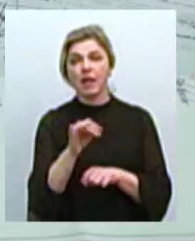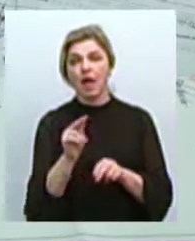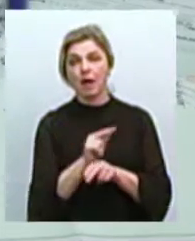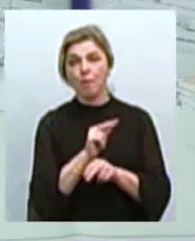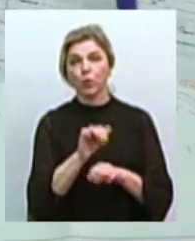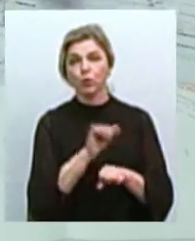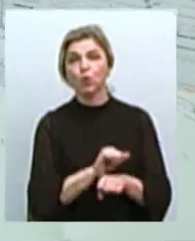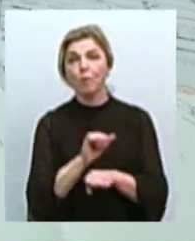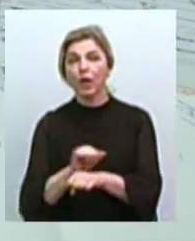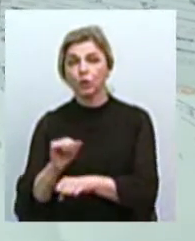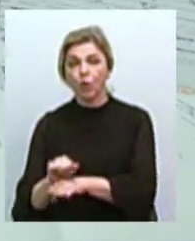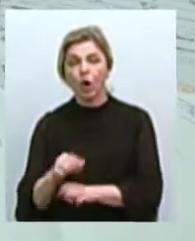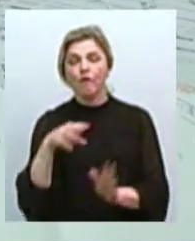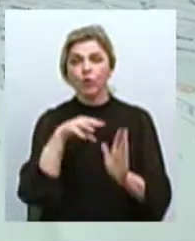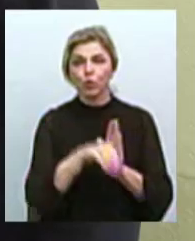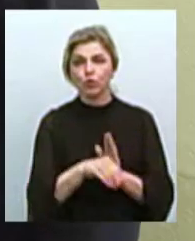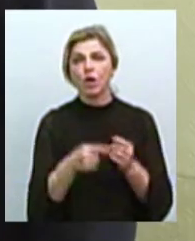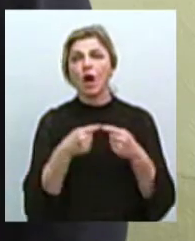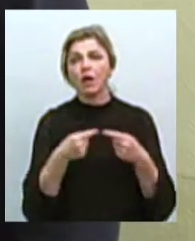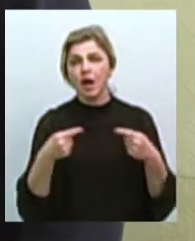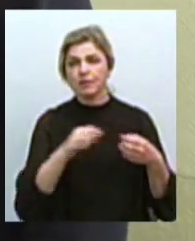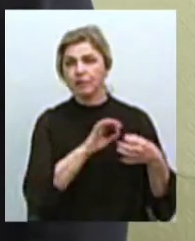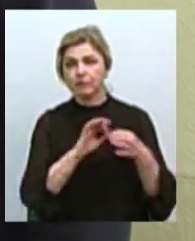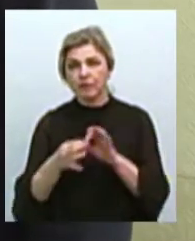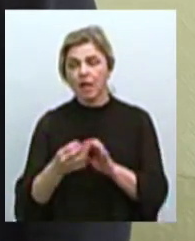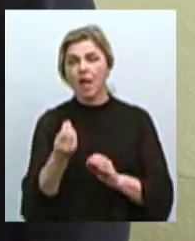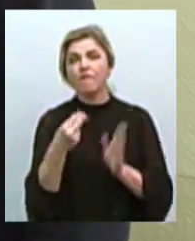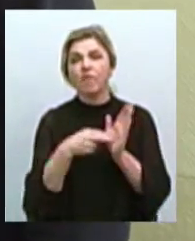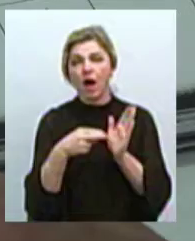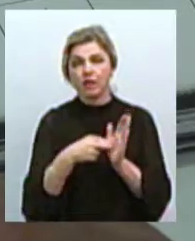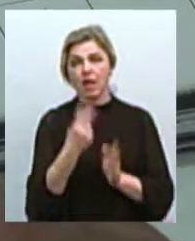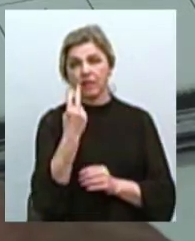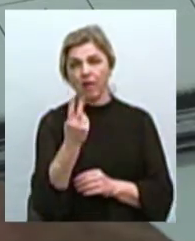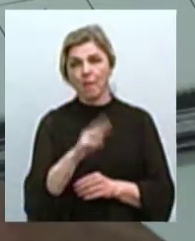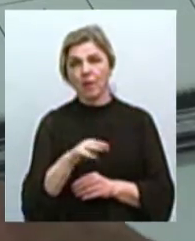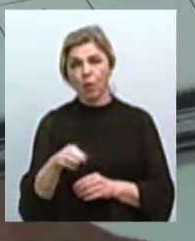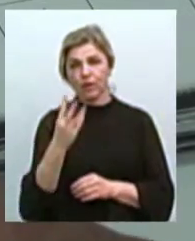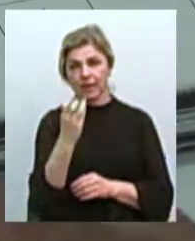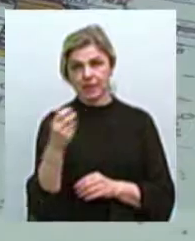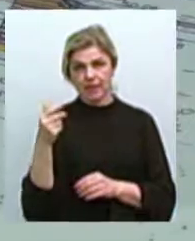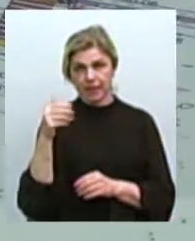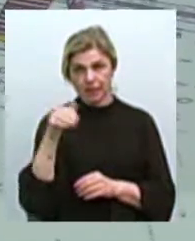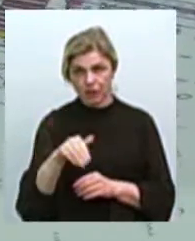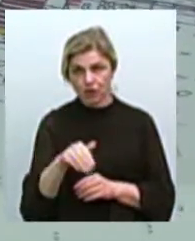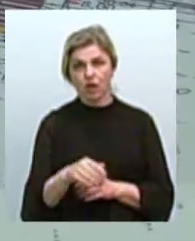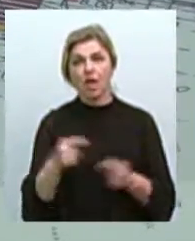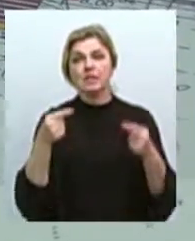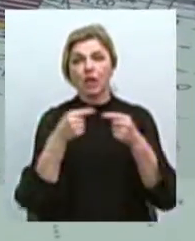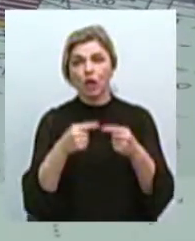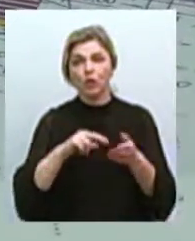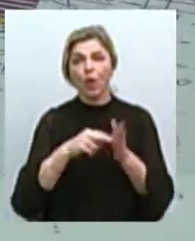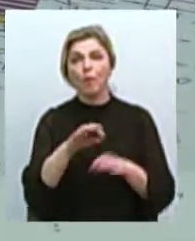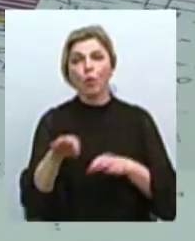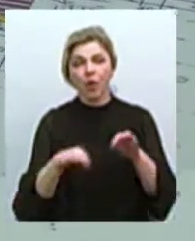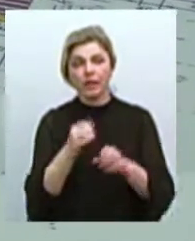Але він включає в себе дуже велику розв'язку, чому і вартість його становить 2 мільйони 300. Згідно цього проєкту, ми робимо